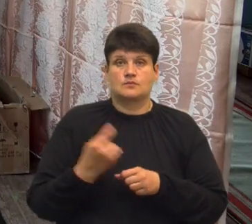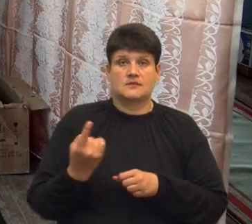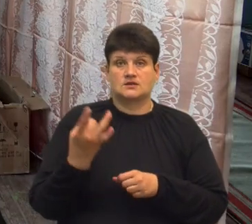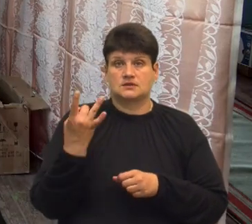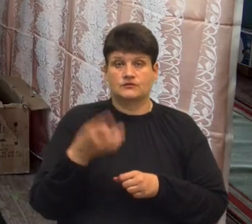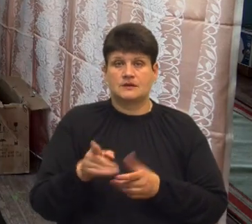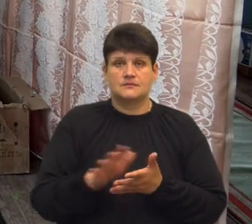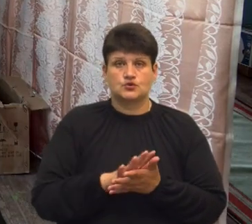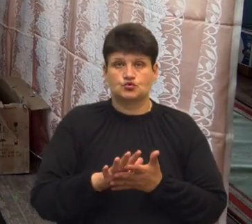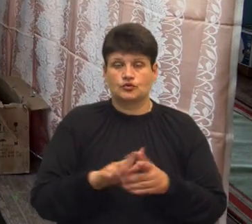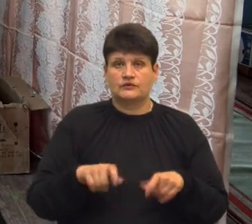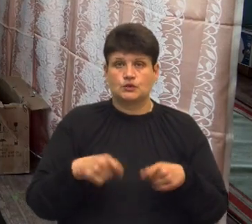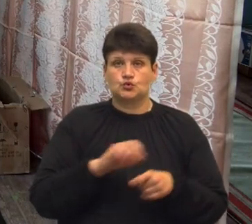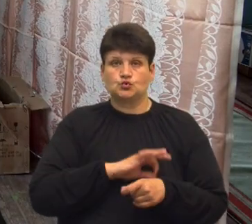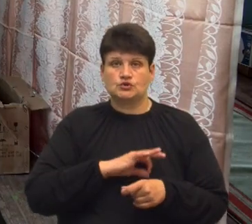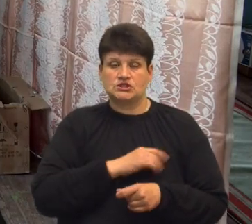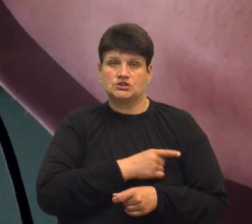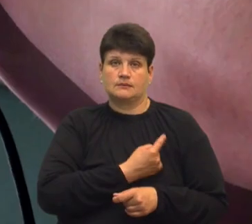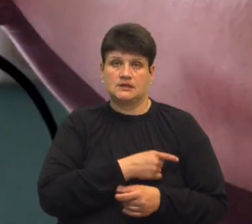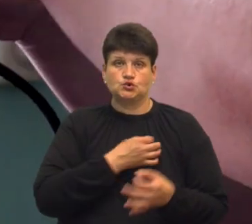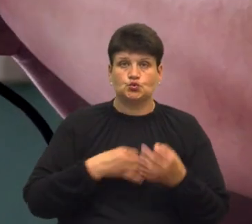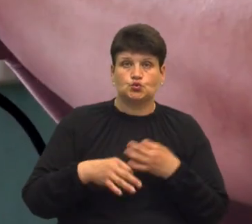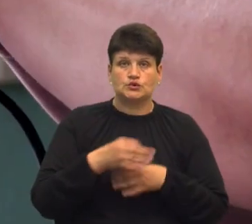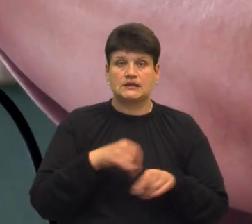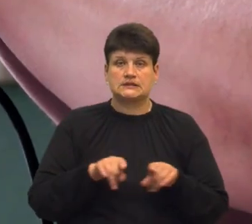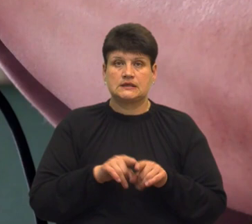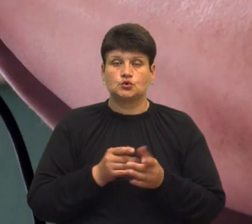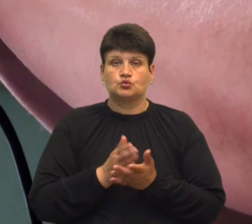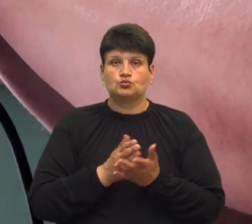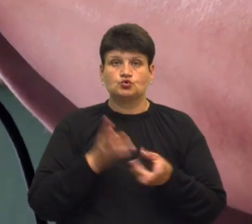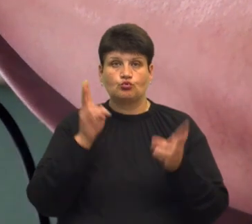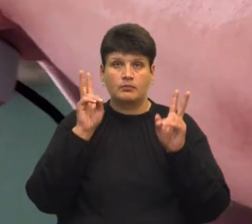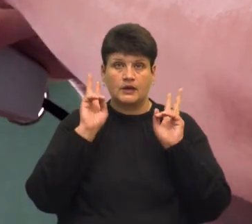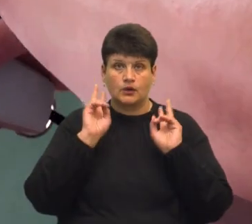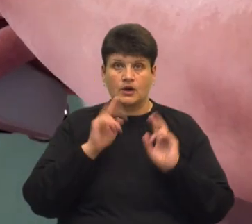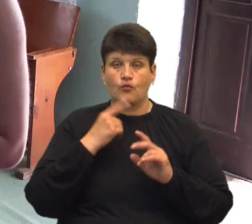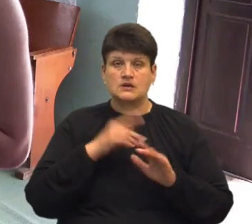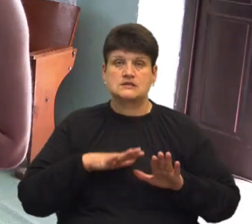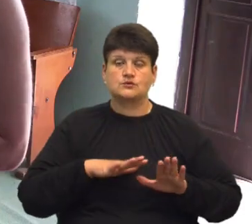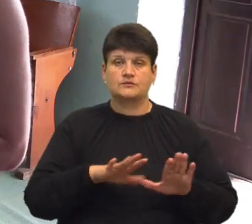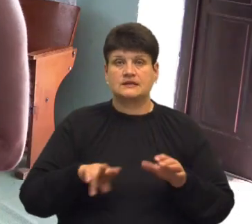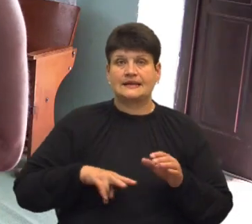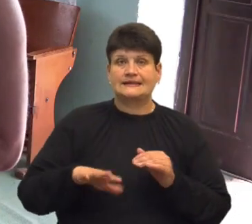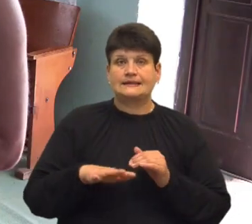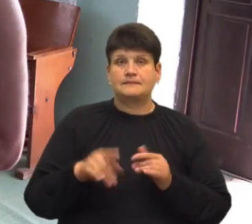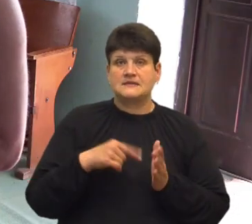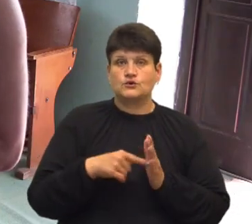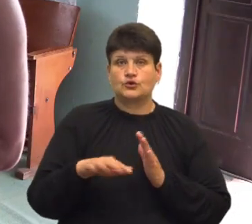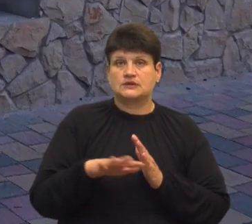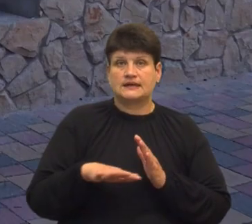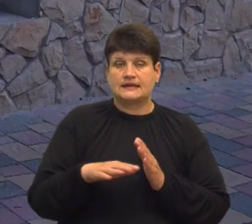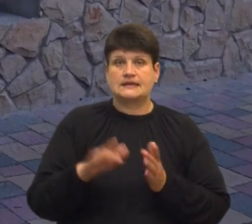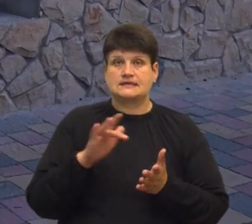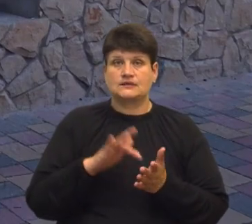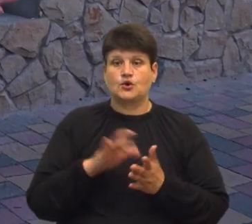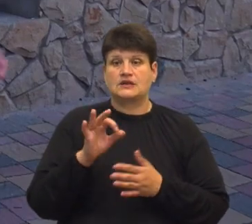Вони безкоштовно надають юридичні та медичні консультації. Також послуги перукаря, розповіла заступниця директора міського територіального центру Олеся Фелик.